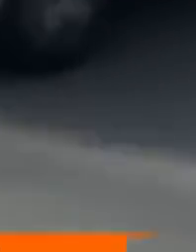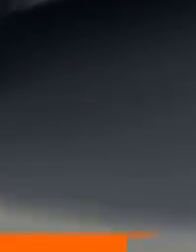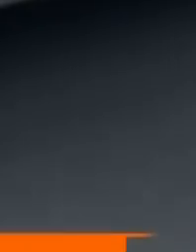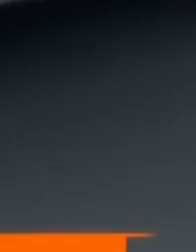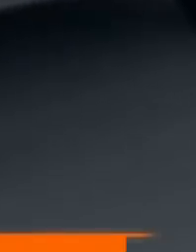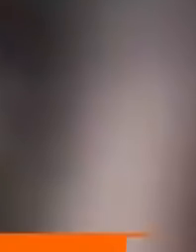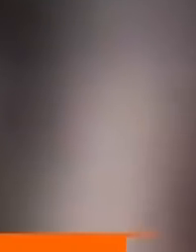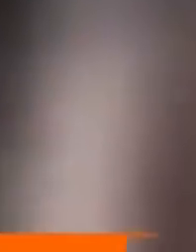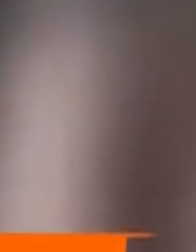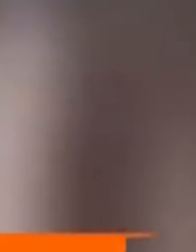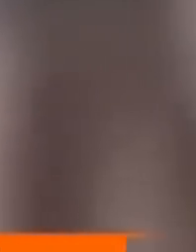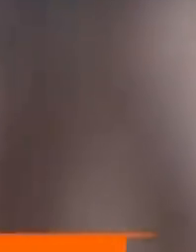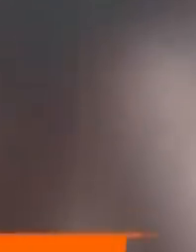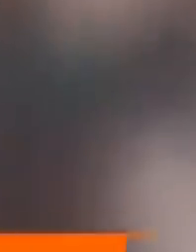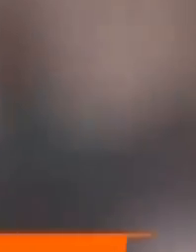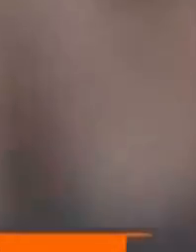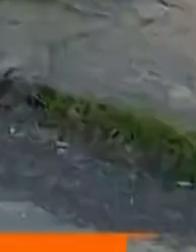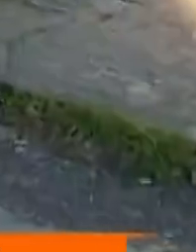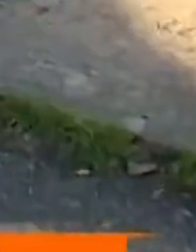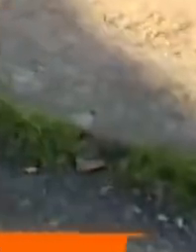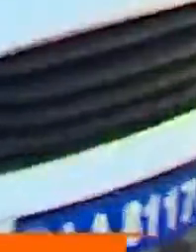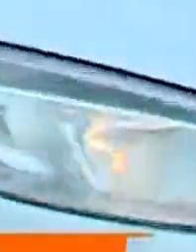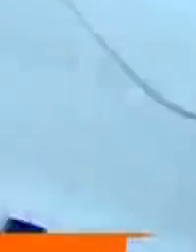ayrıntılar birazdan ATV Anahaber'de.